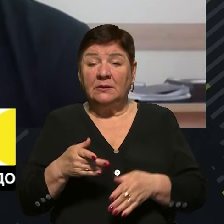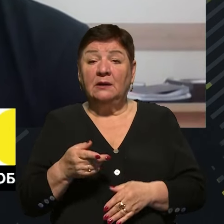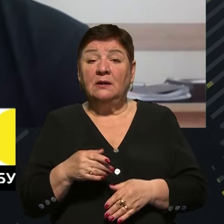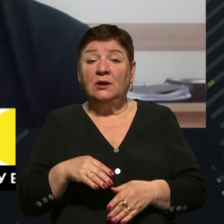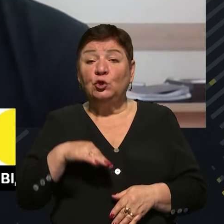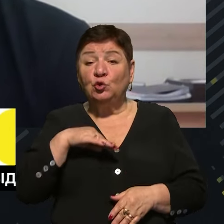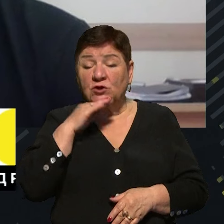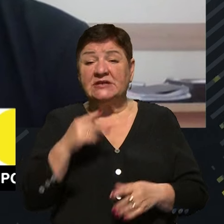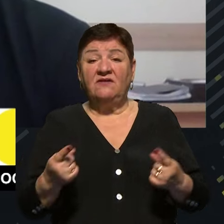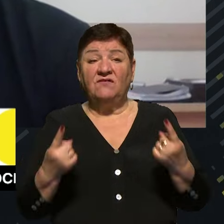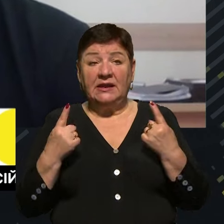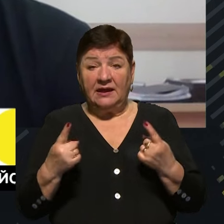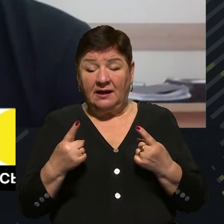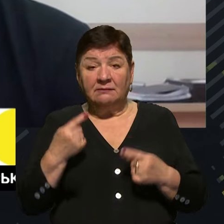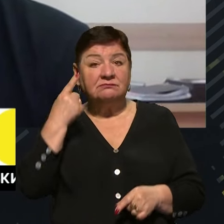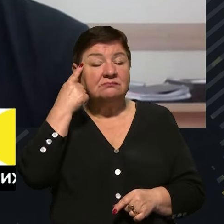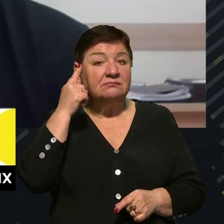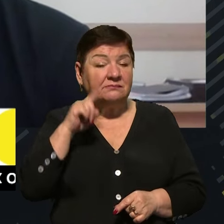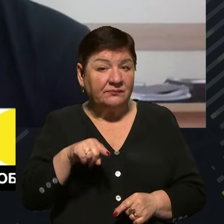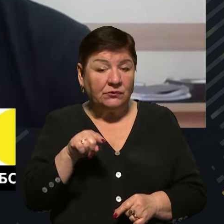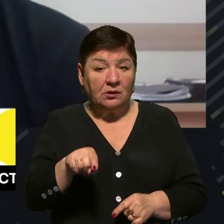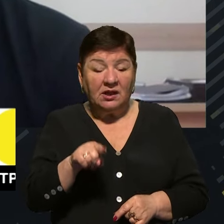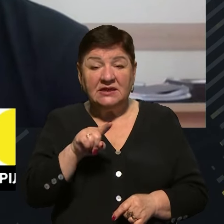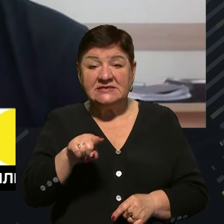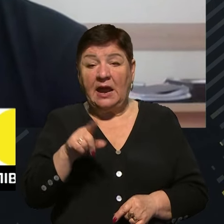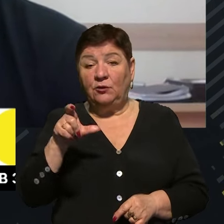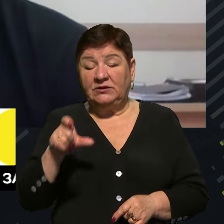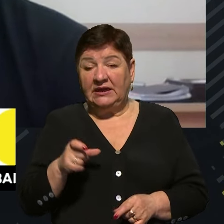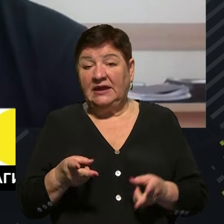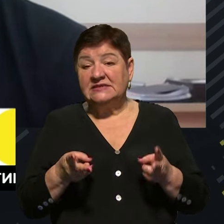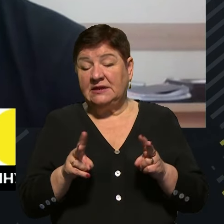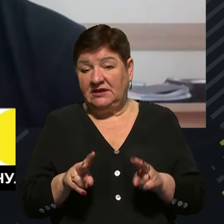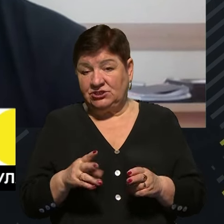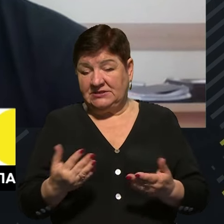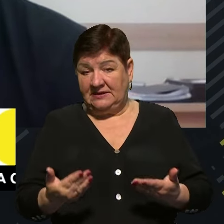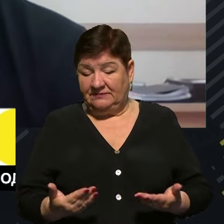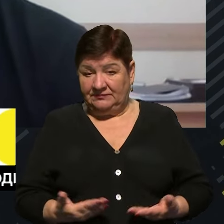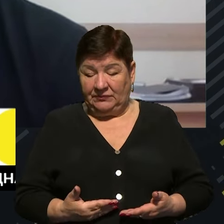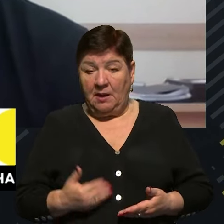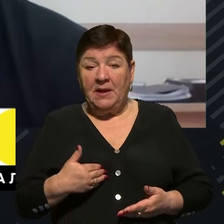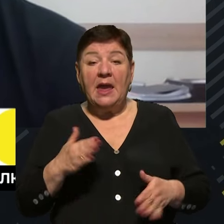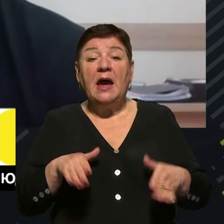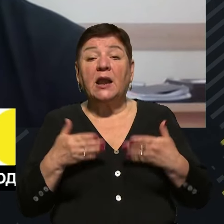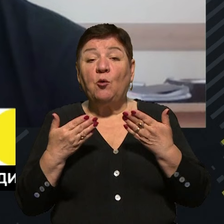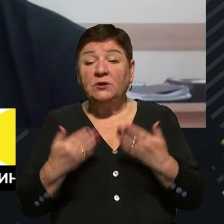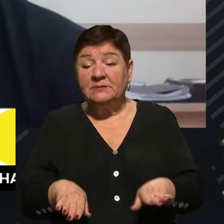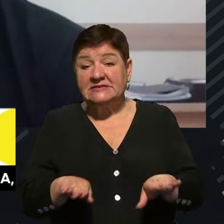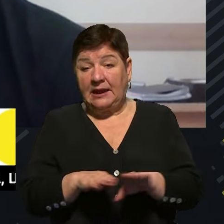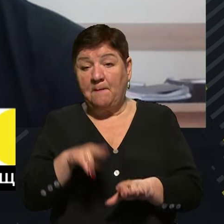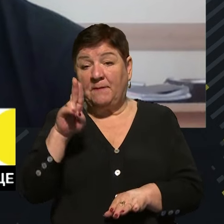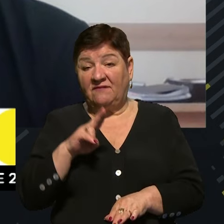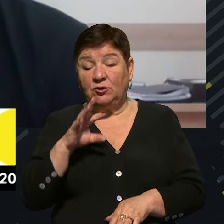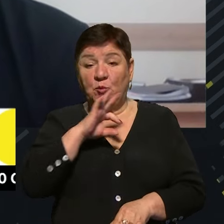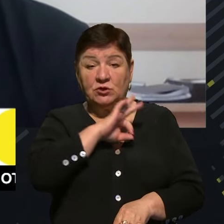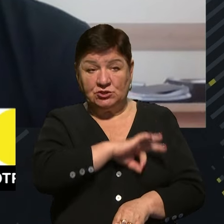досить велика вірогідність того, що ця людина залишиться не ошкоджена. Тому ми рекомендуємо з таким правилом користуватися.